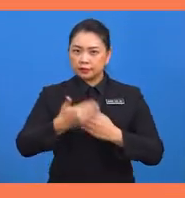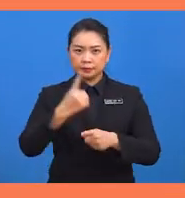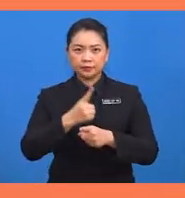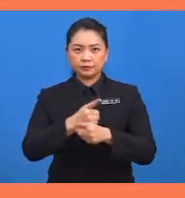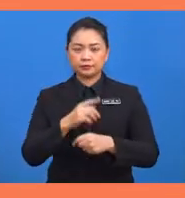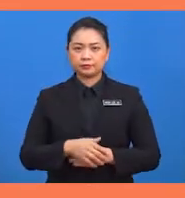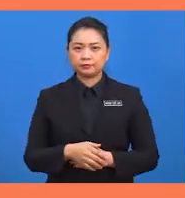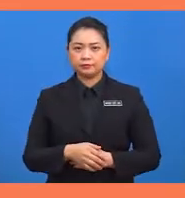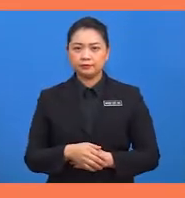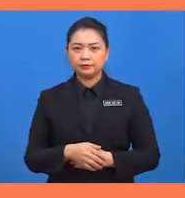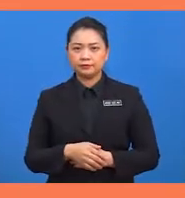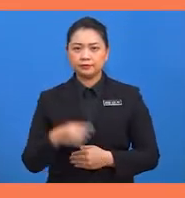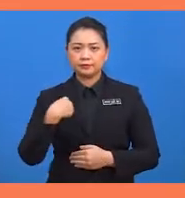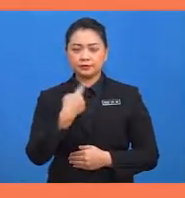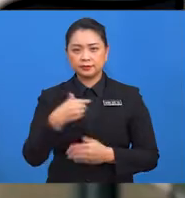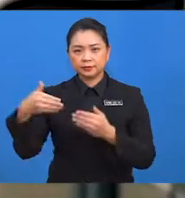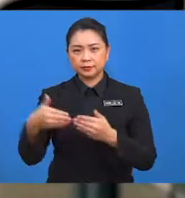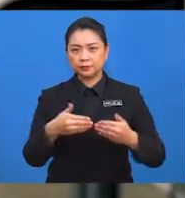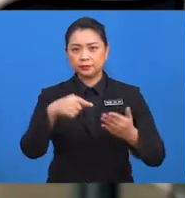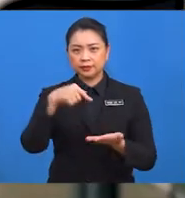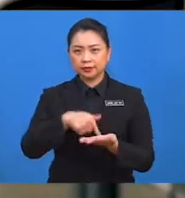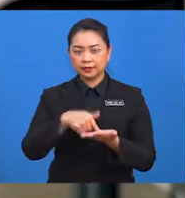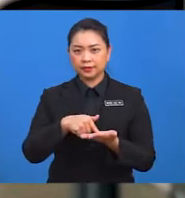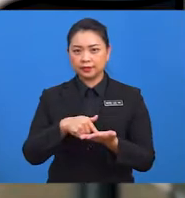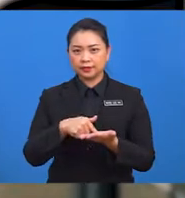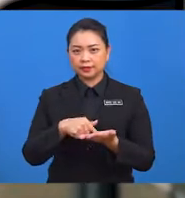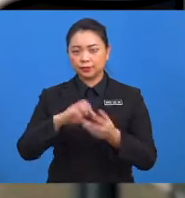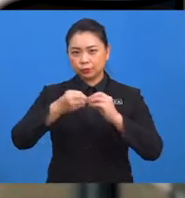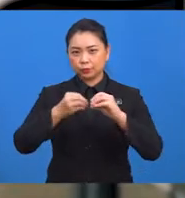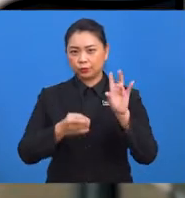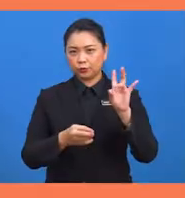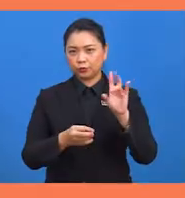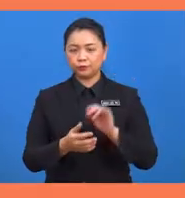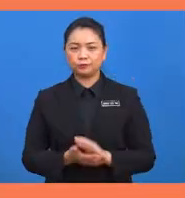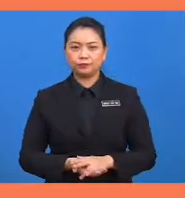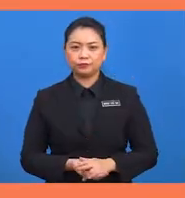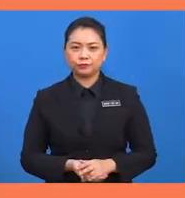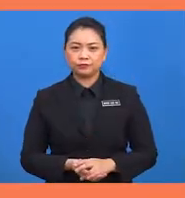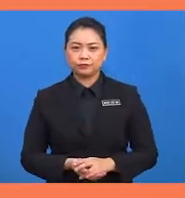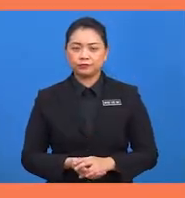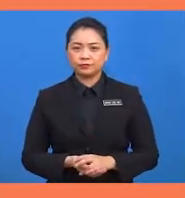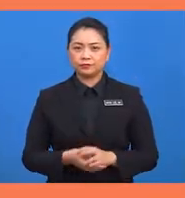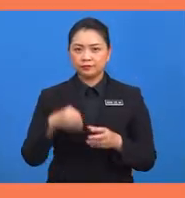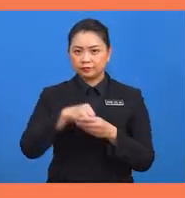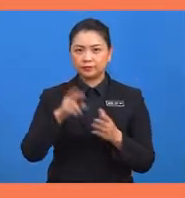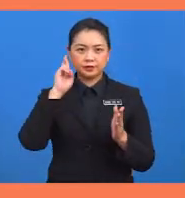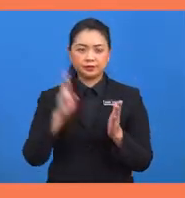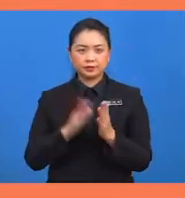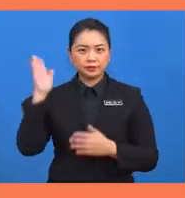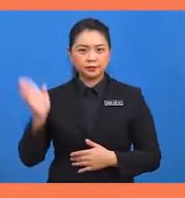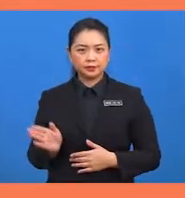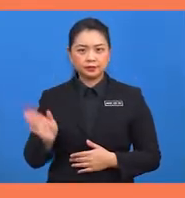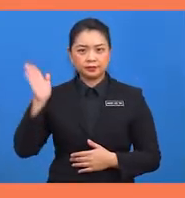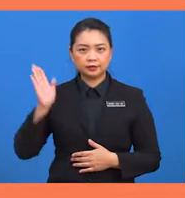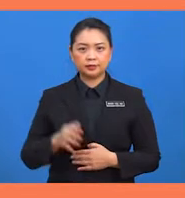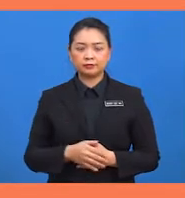Senang kan? Kita teruskan ke soalan 7. Dalam rajah